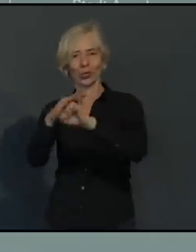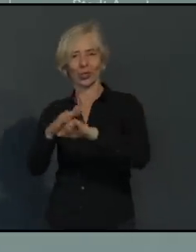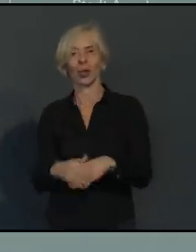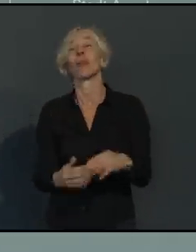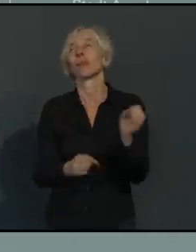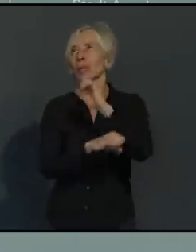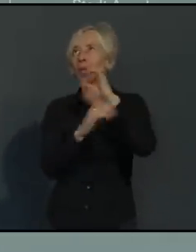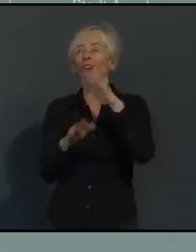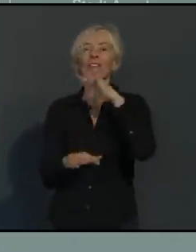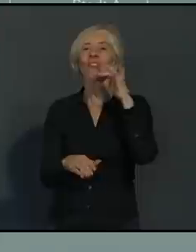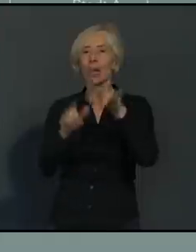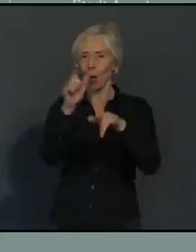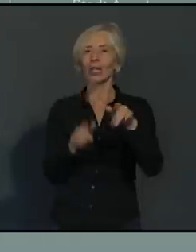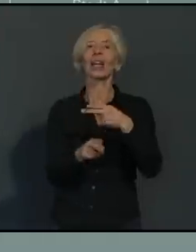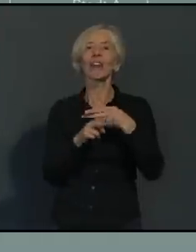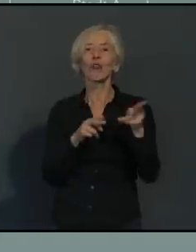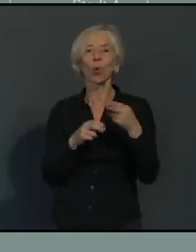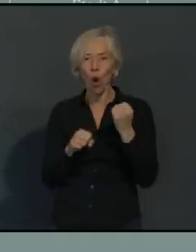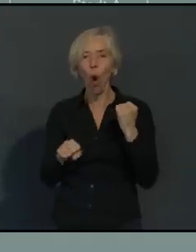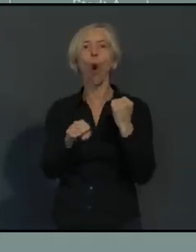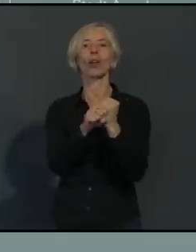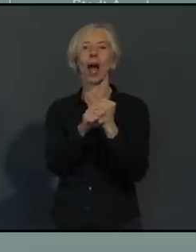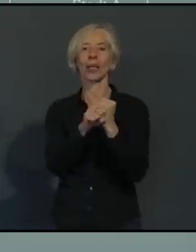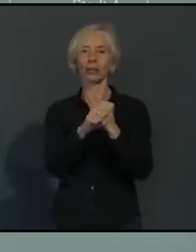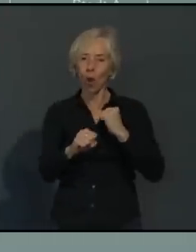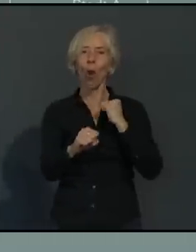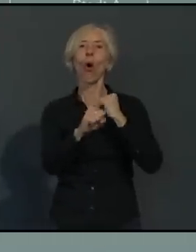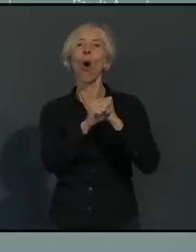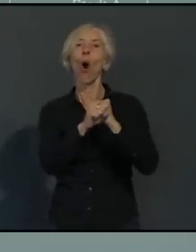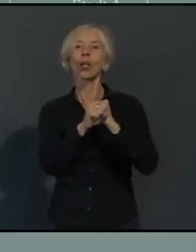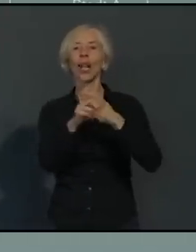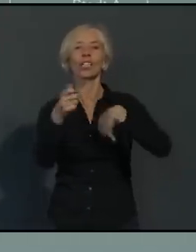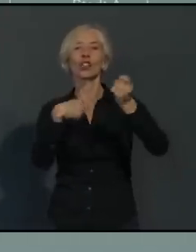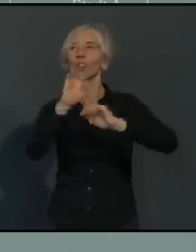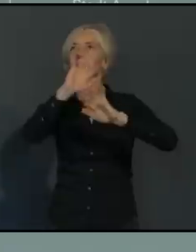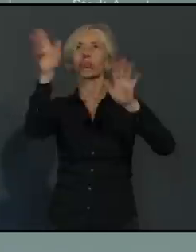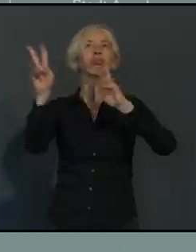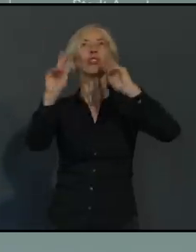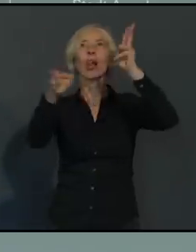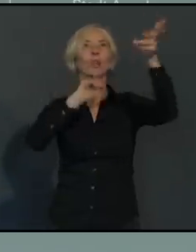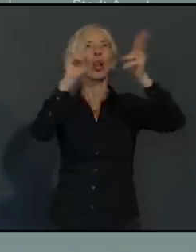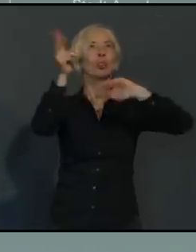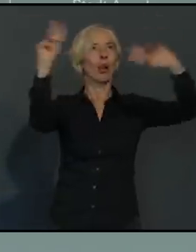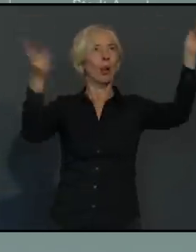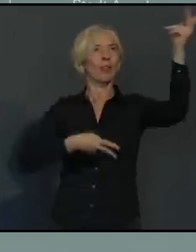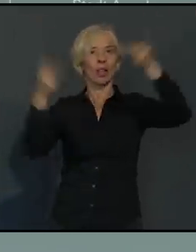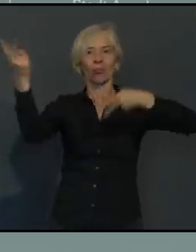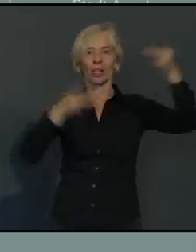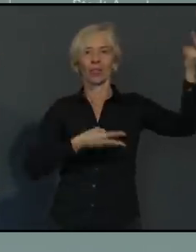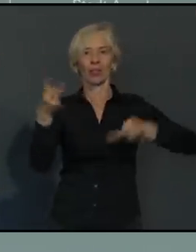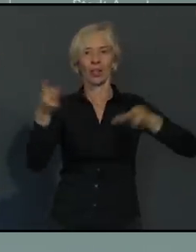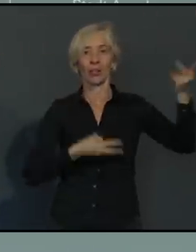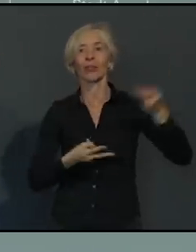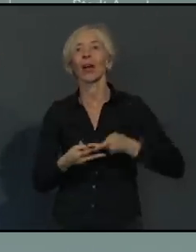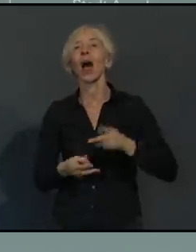so praktisch. Nur was da nicht dabei ist, sind oft die Angebote des stationären lokalen Handels. Und wer ungefiltert Dinge